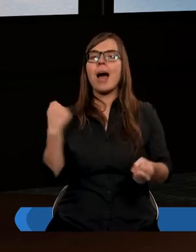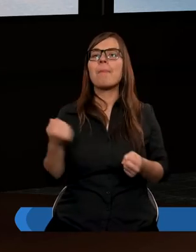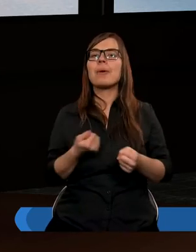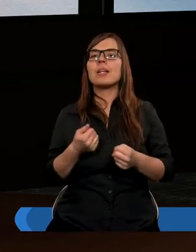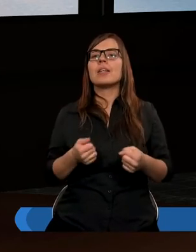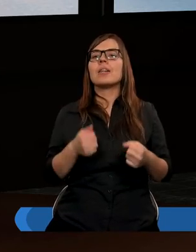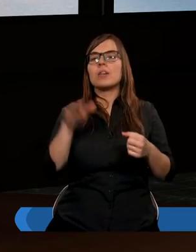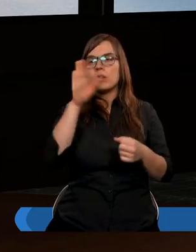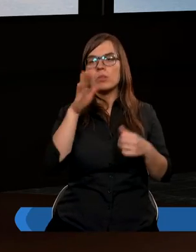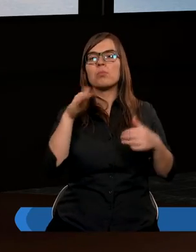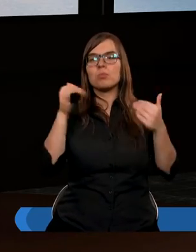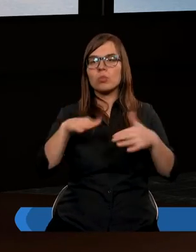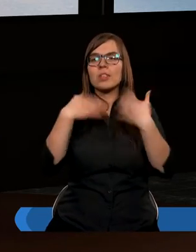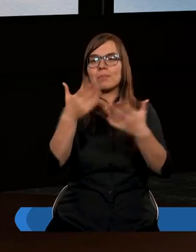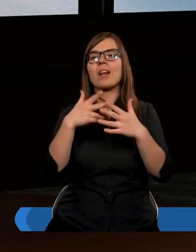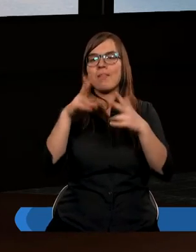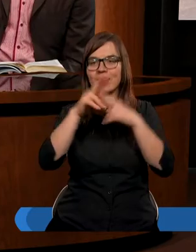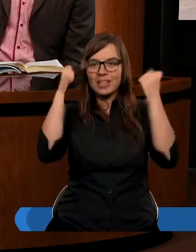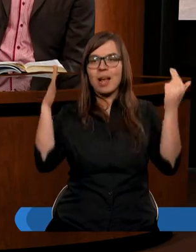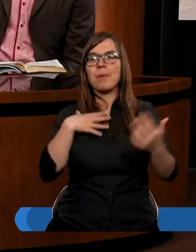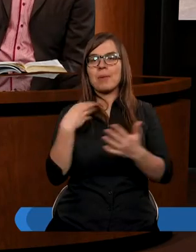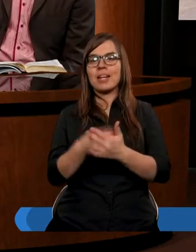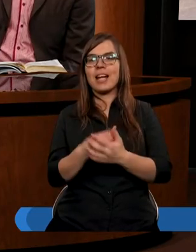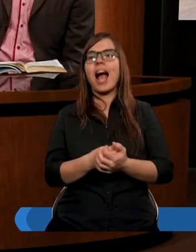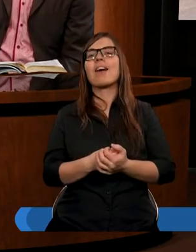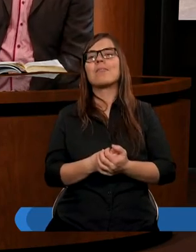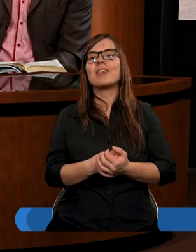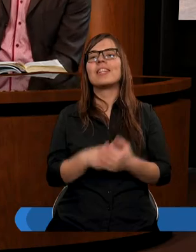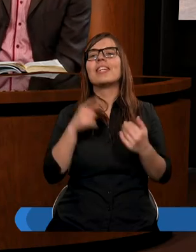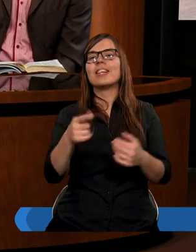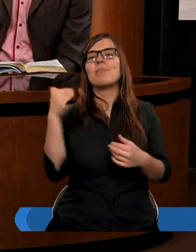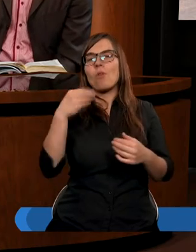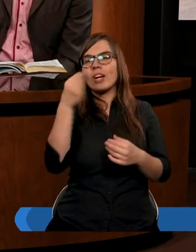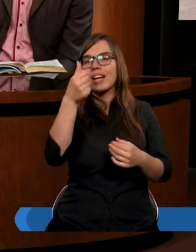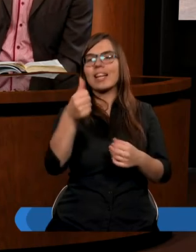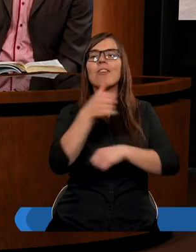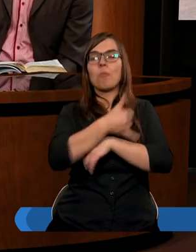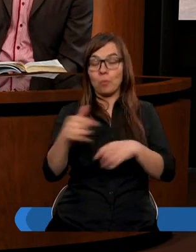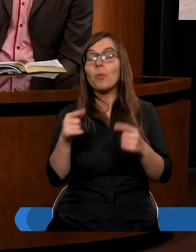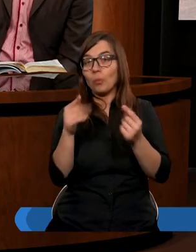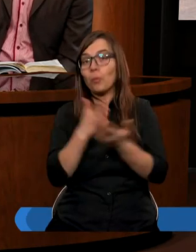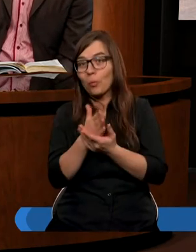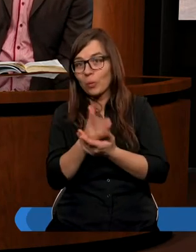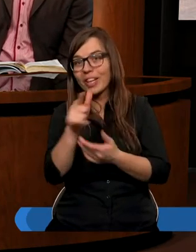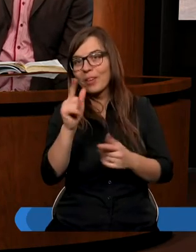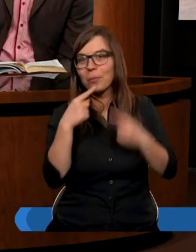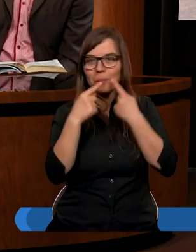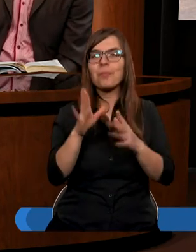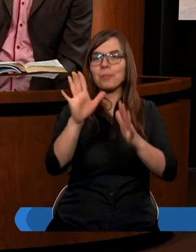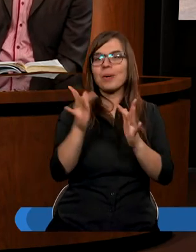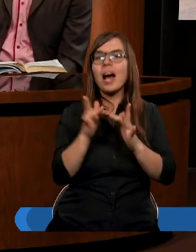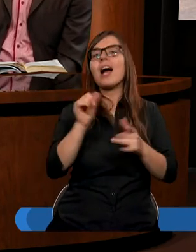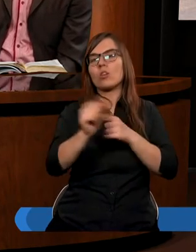właśnie mieć skarb w niebie. Tutaj jeszcze można jedno podkreślić. To jest słusznie, bo są te bardzo